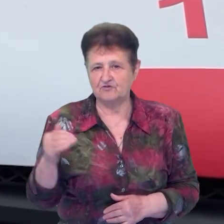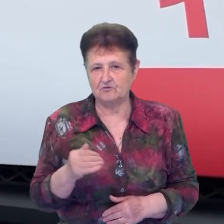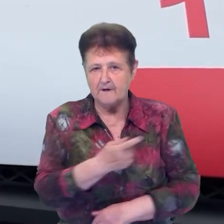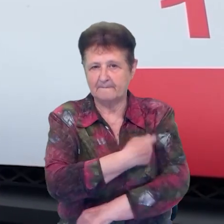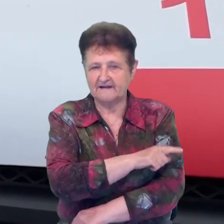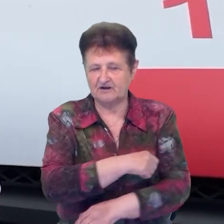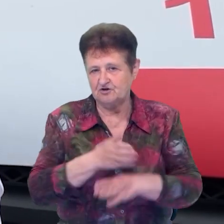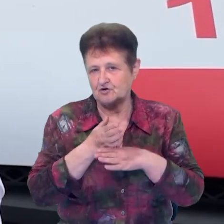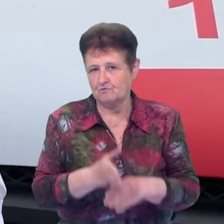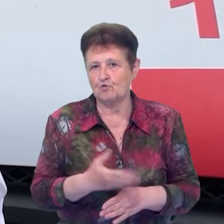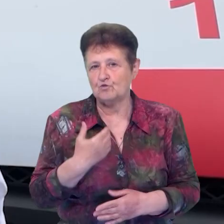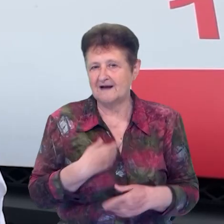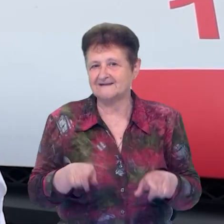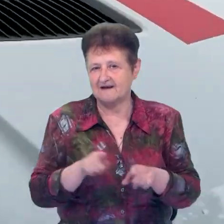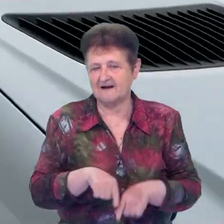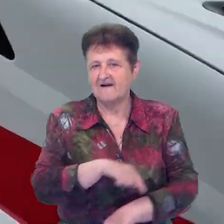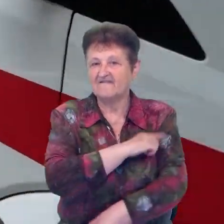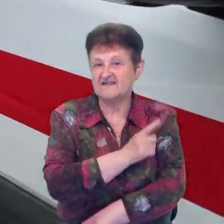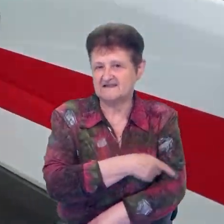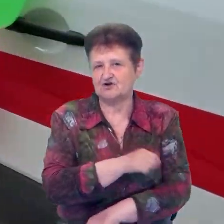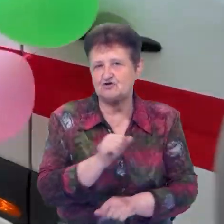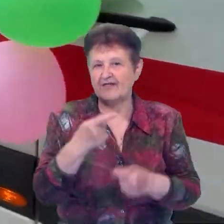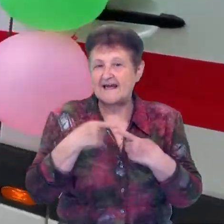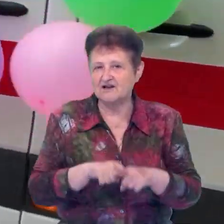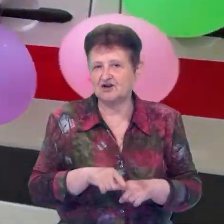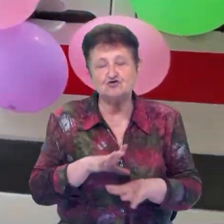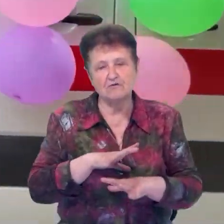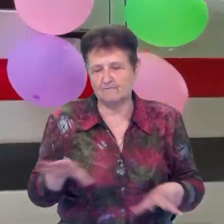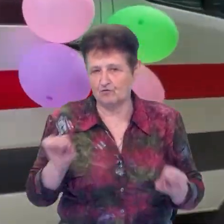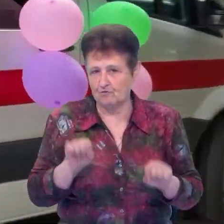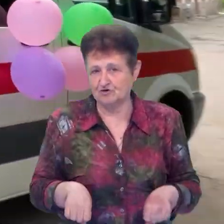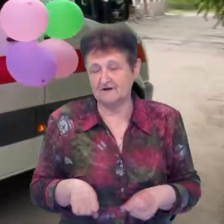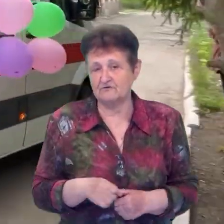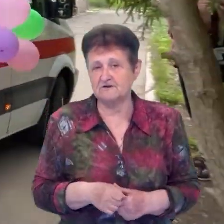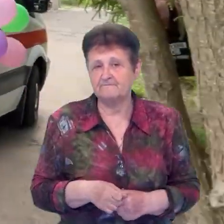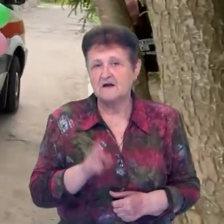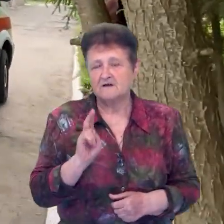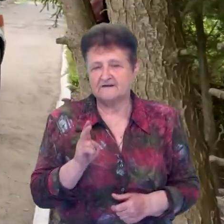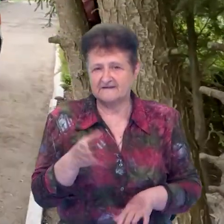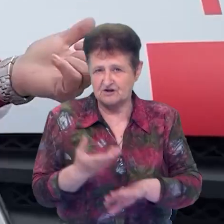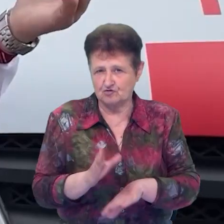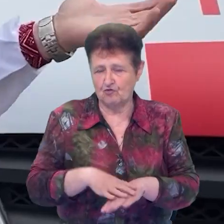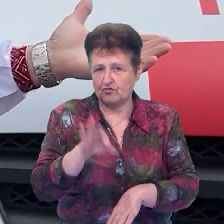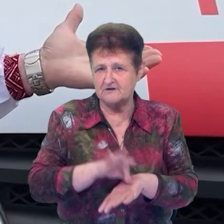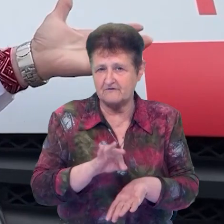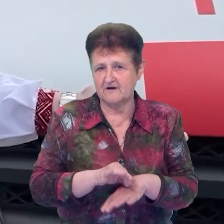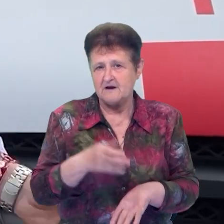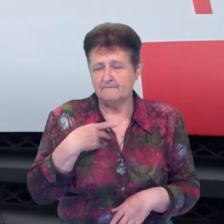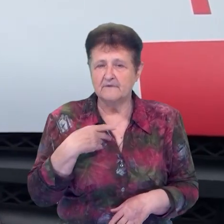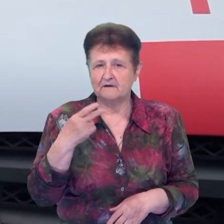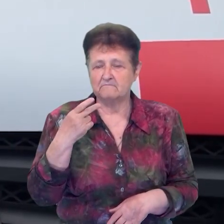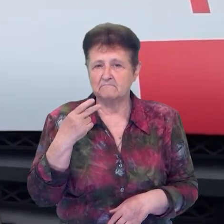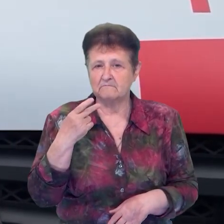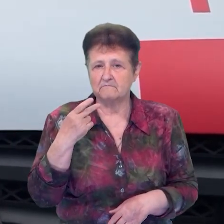міську лікарню. У нас таких можливостей фізично і технічно не було. Залежно це від профіля хворого, з якої патологією, ми комплектуємо